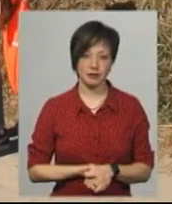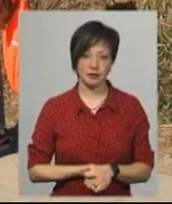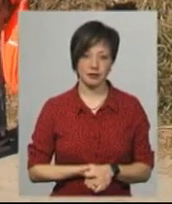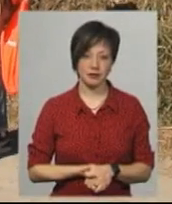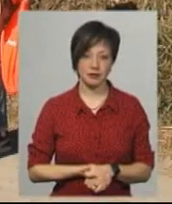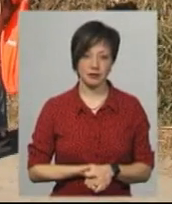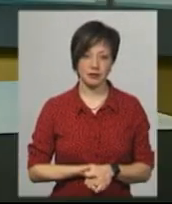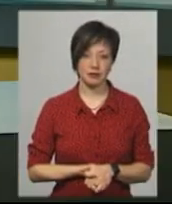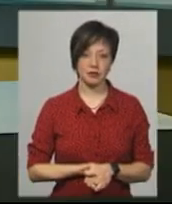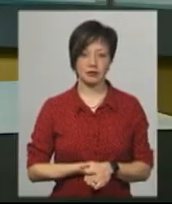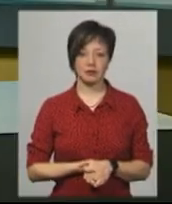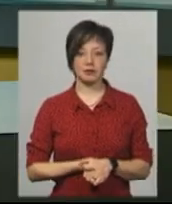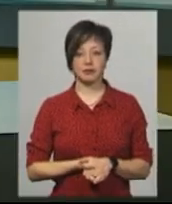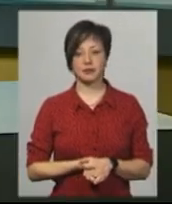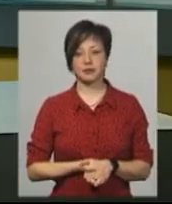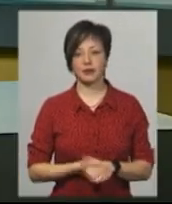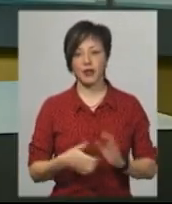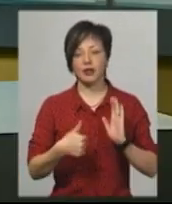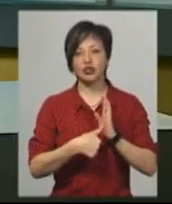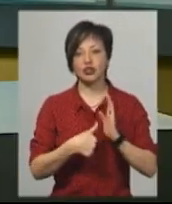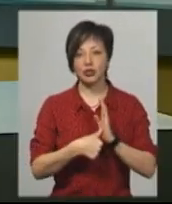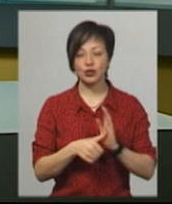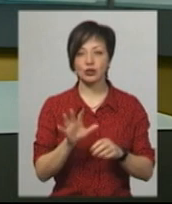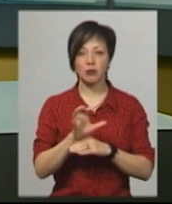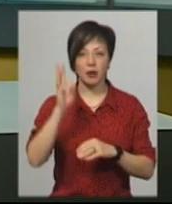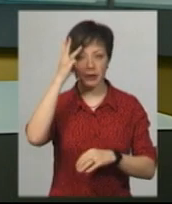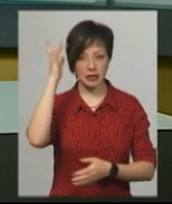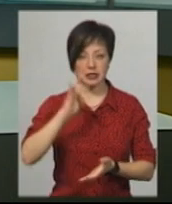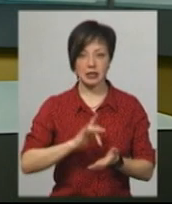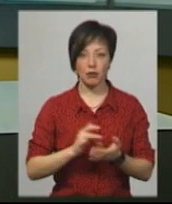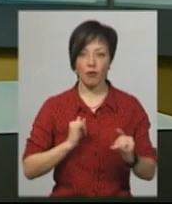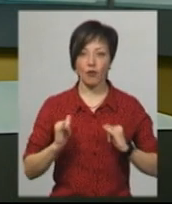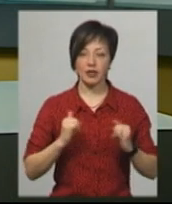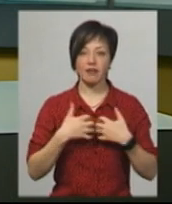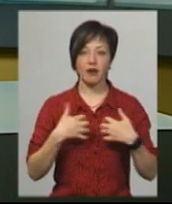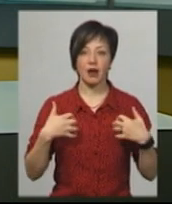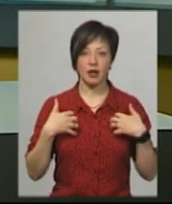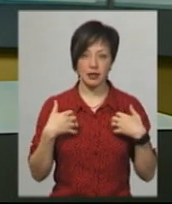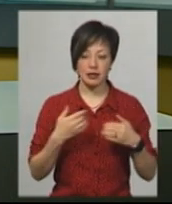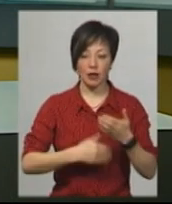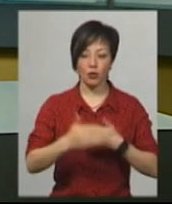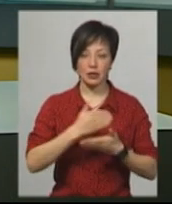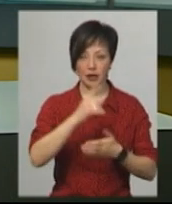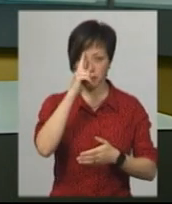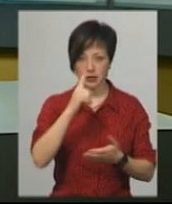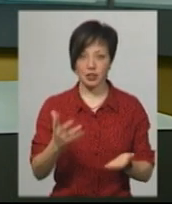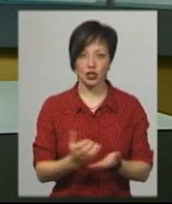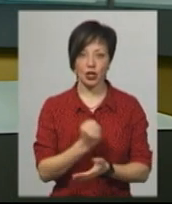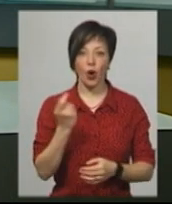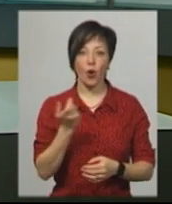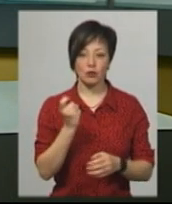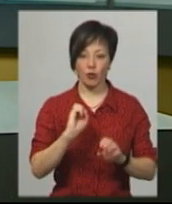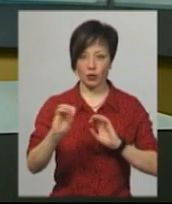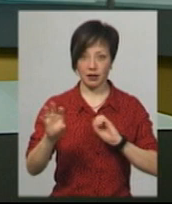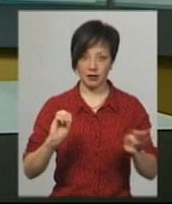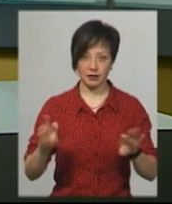Хмельницький. Шість собак Хмельницького центру поводження з тваринами притулок за останній місяць знайшли господарів.